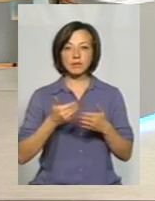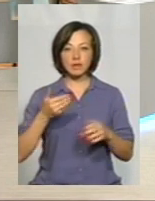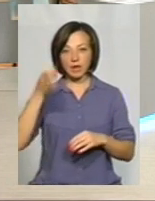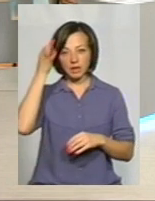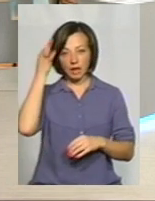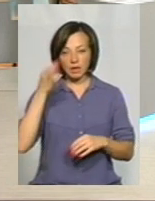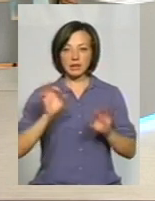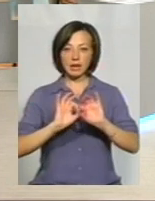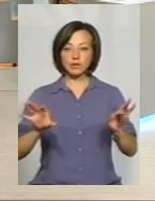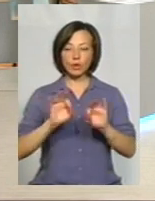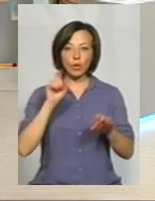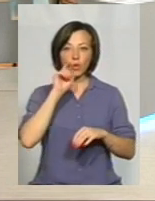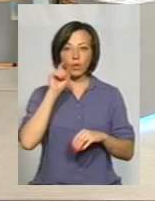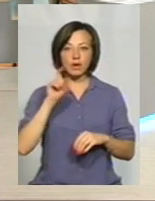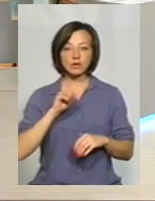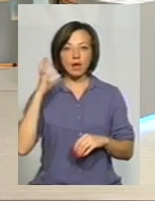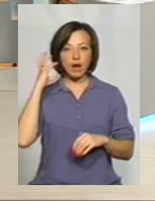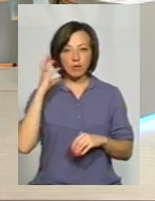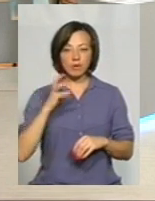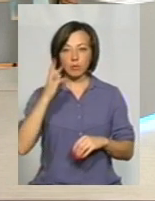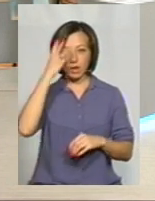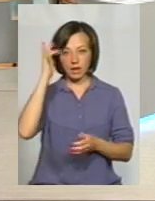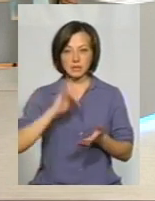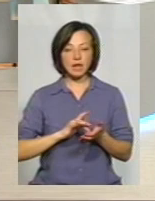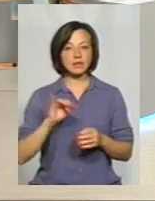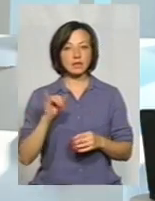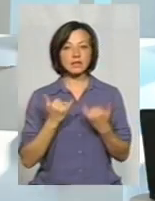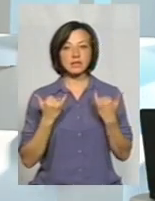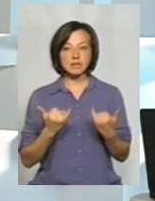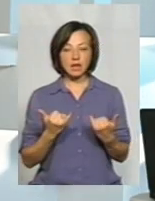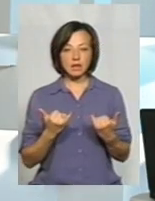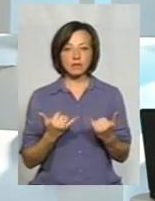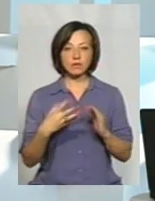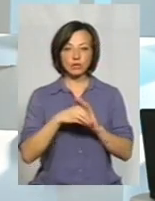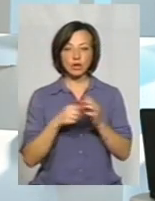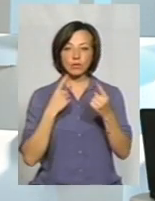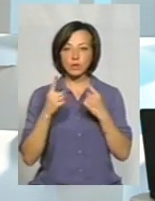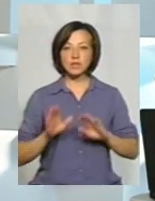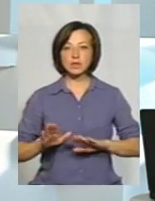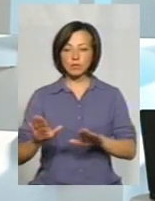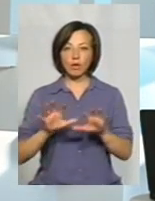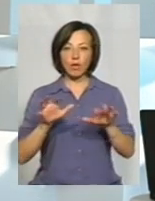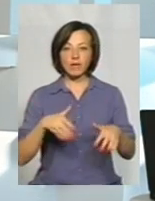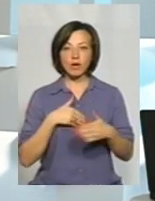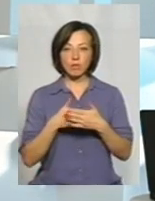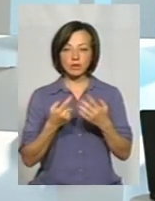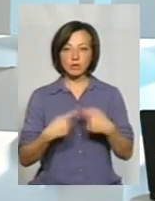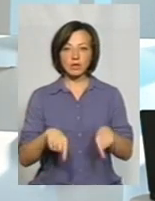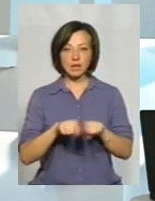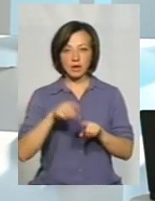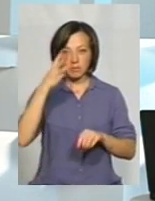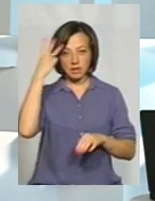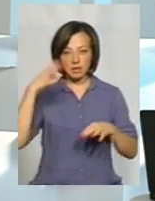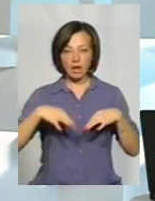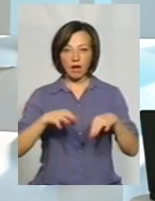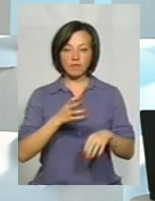ми транслююємося також на українському радіоподіляцентр і зараз спричається у розмову заступник голови громадської організації «Хмельницький